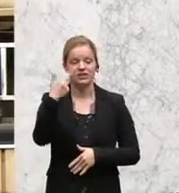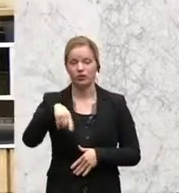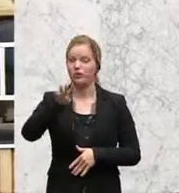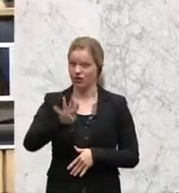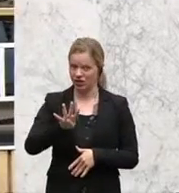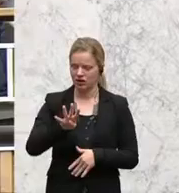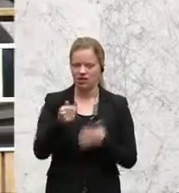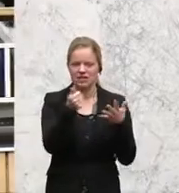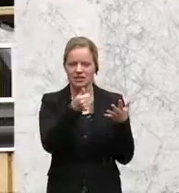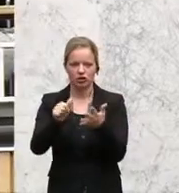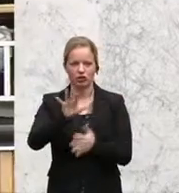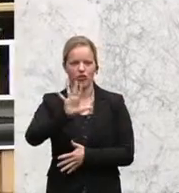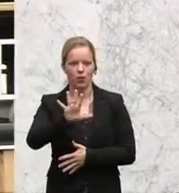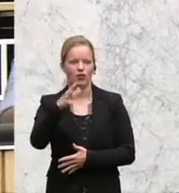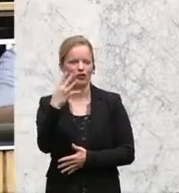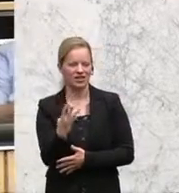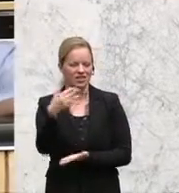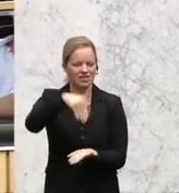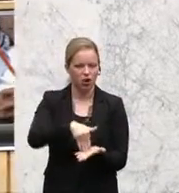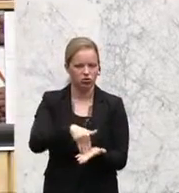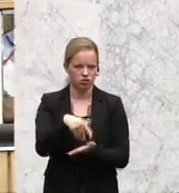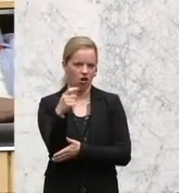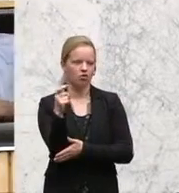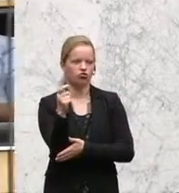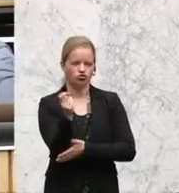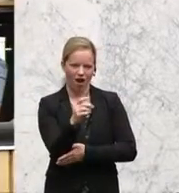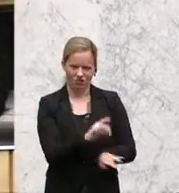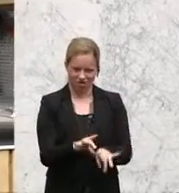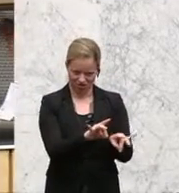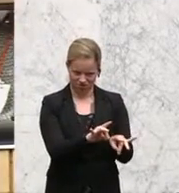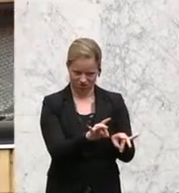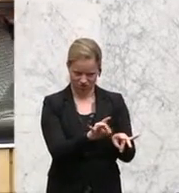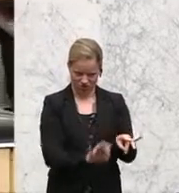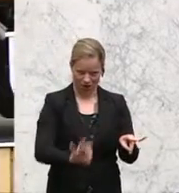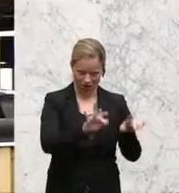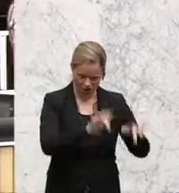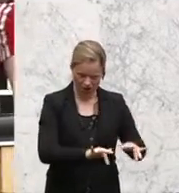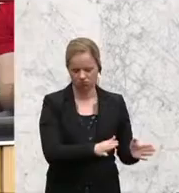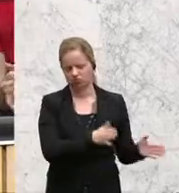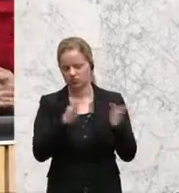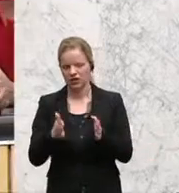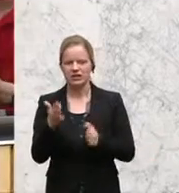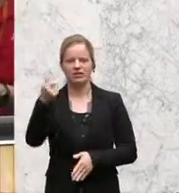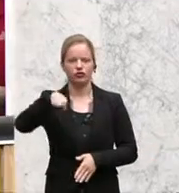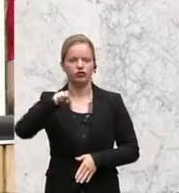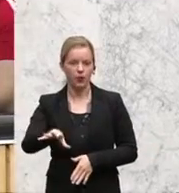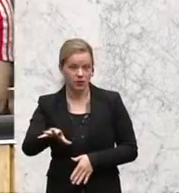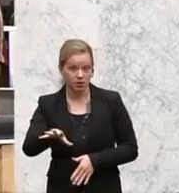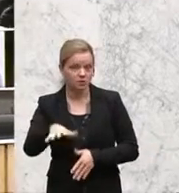645.000 Straftaten, so waren es im Jahre 2015,